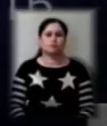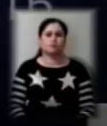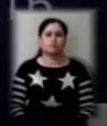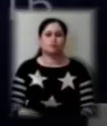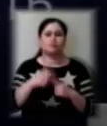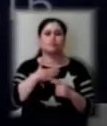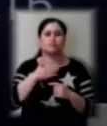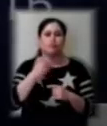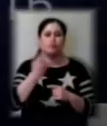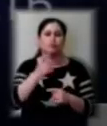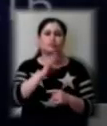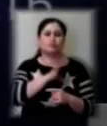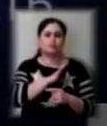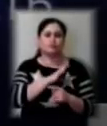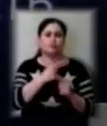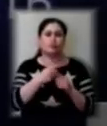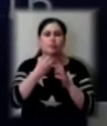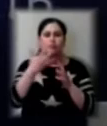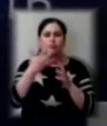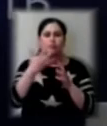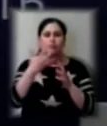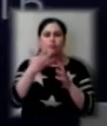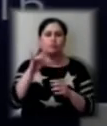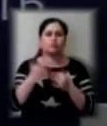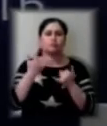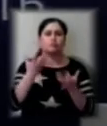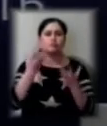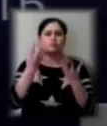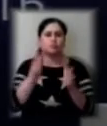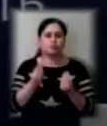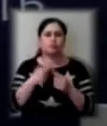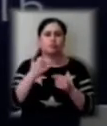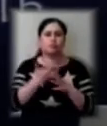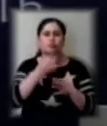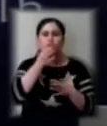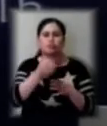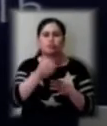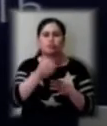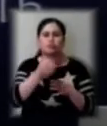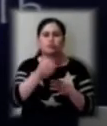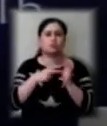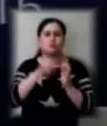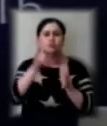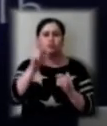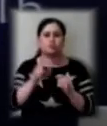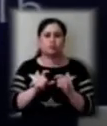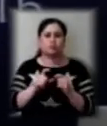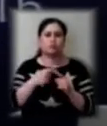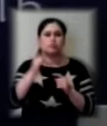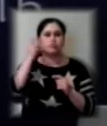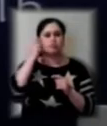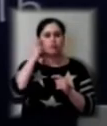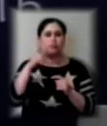було 15 підозр. На сьогоднішній день є відповідь по семи підозрам з Київської лабораторії.